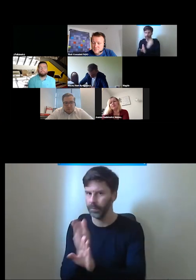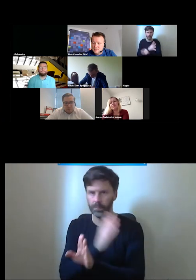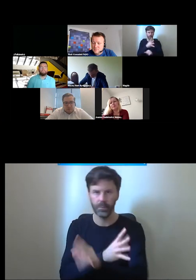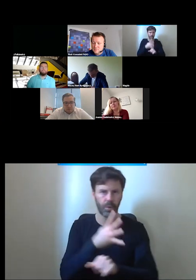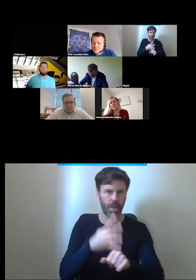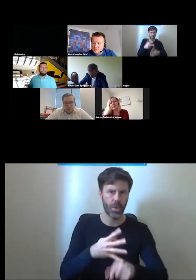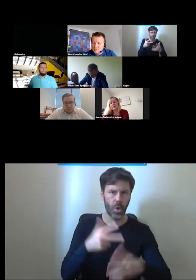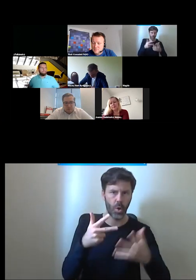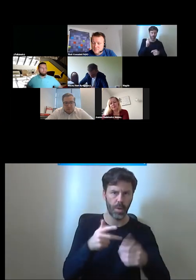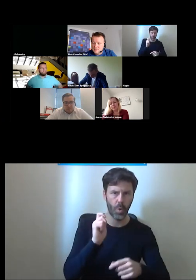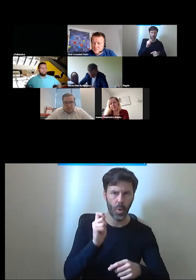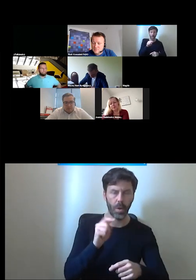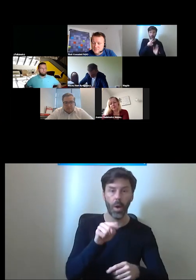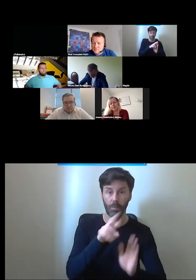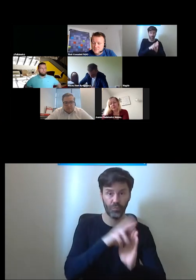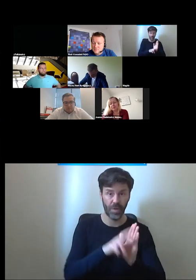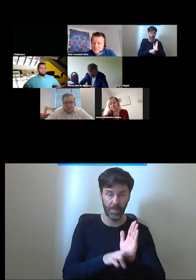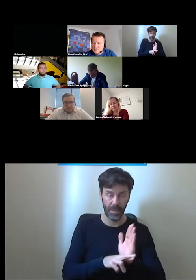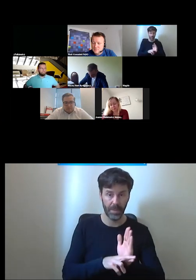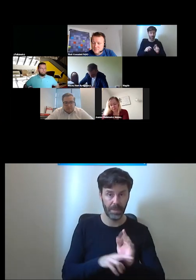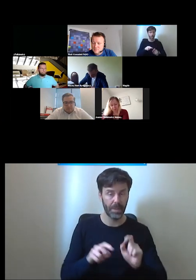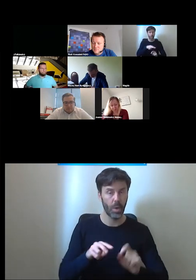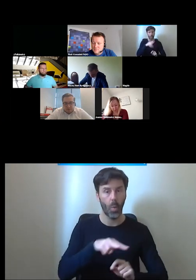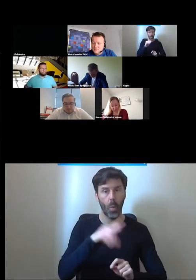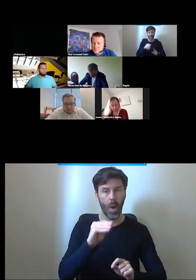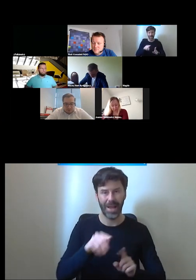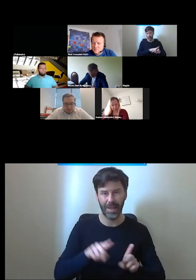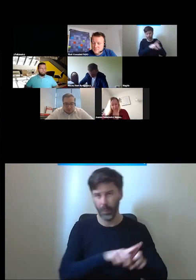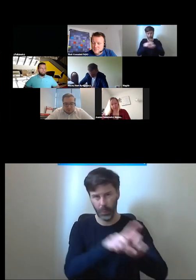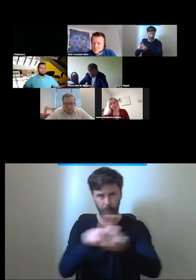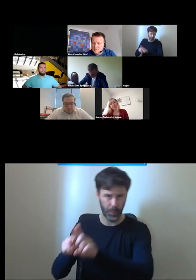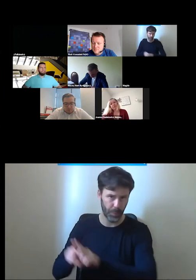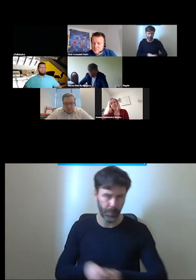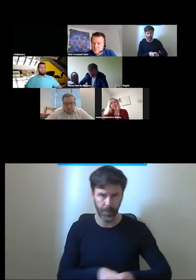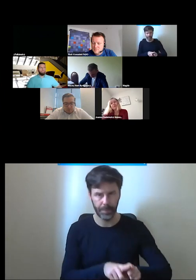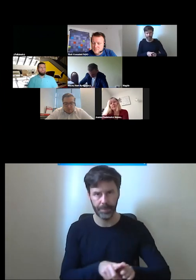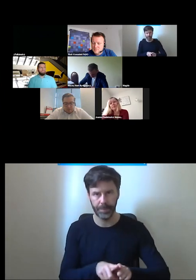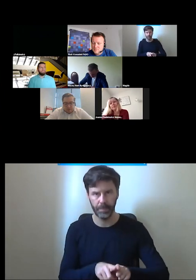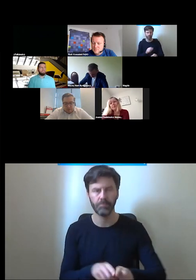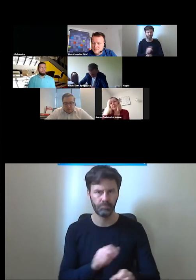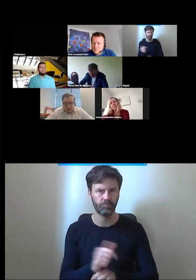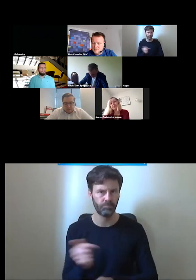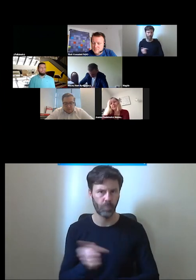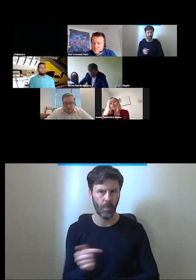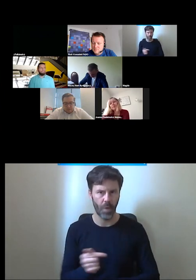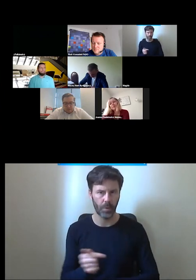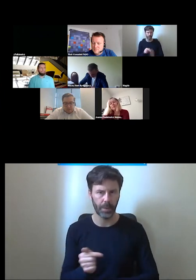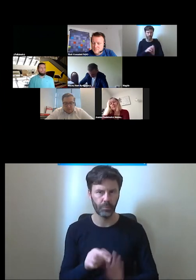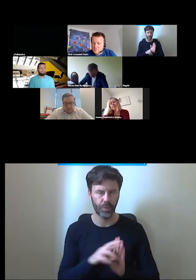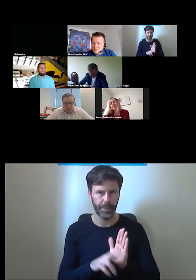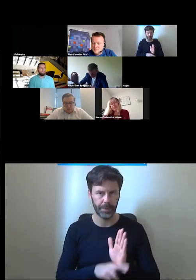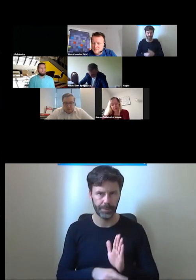jednakowe dla całej Unii Europejskiej i one są przepisami obowiązującymi my